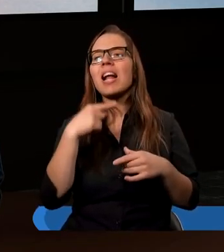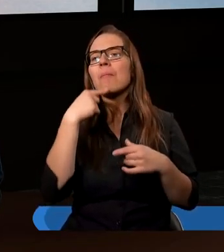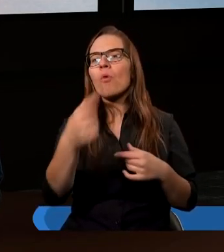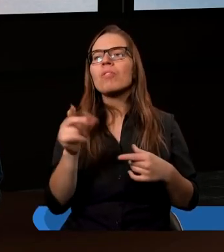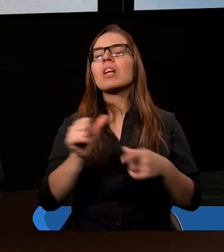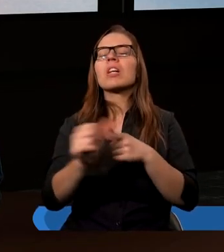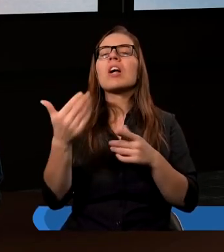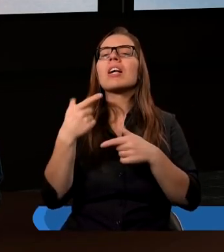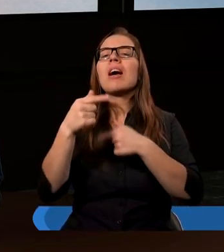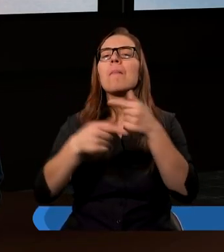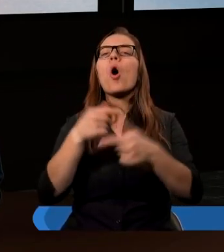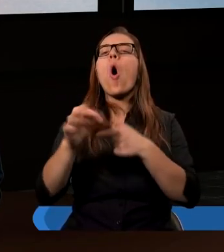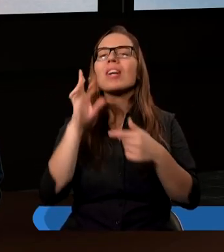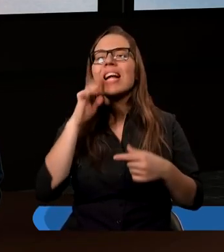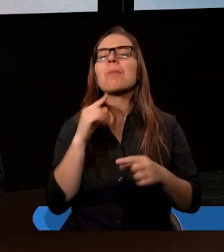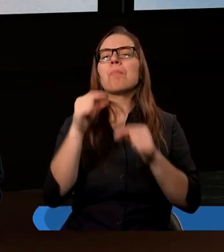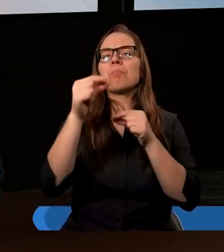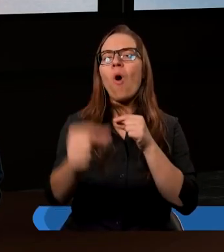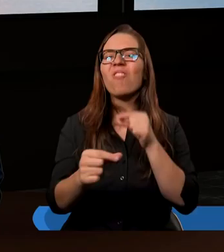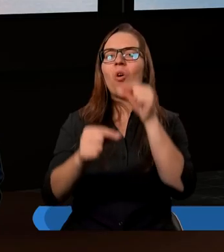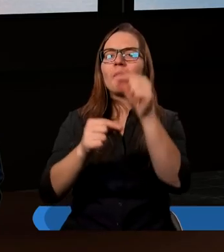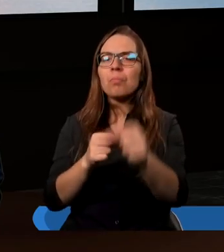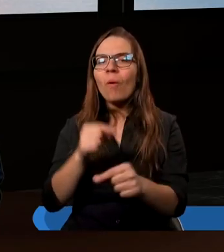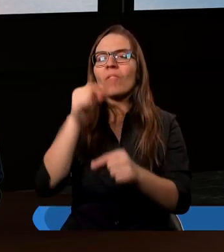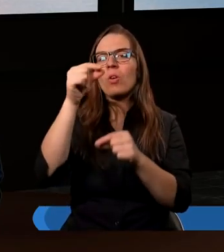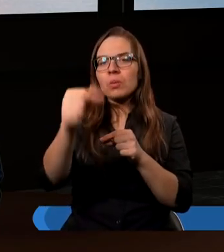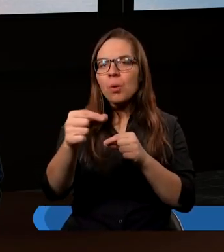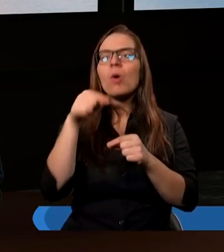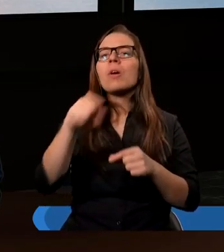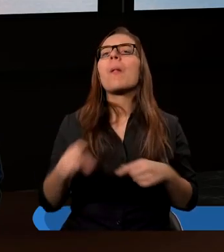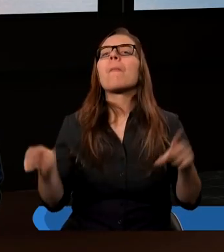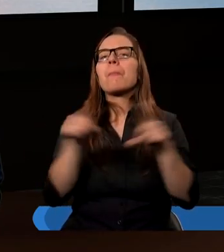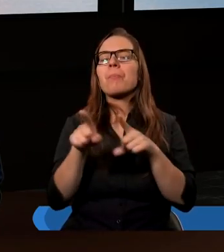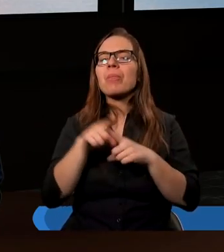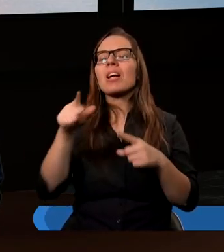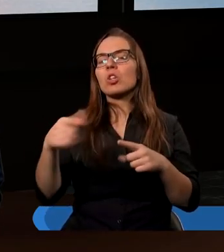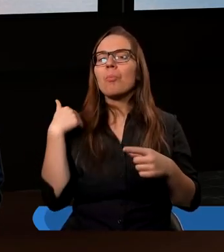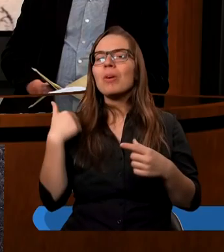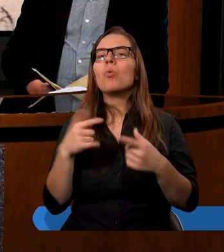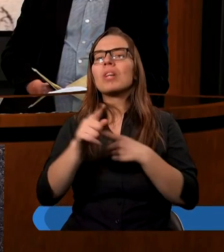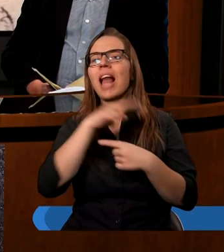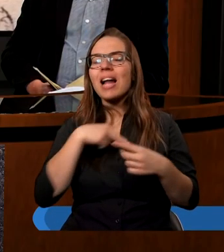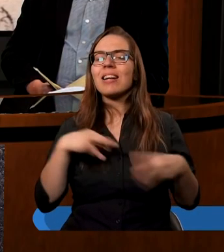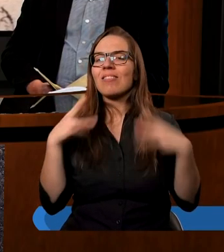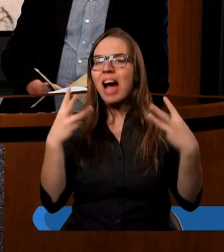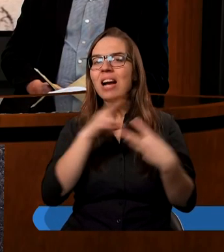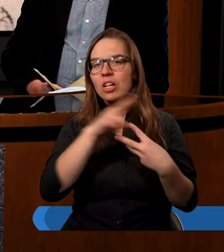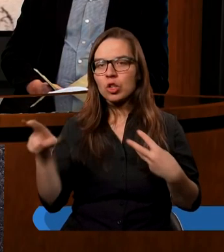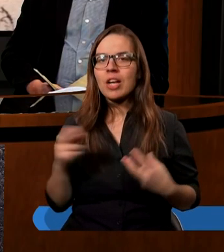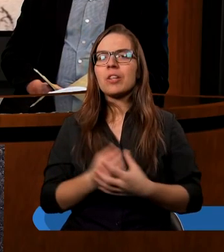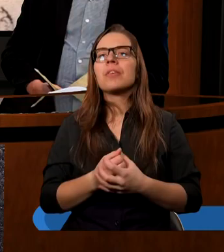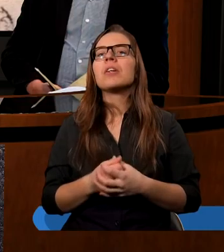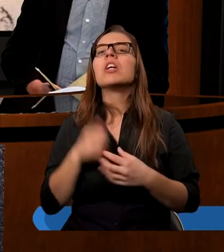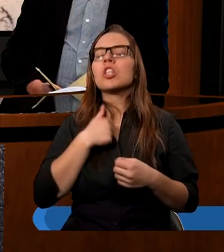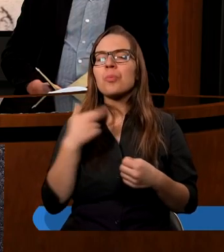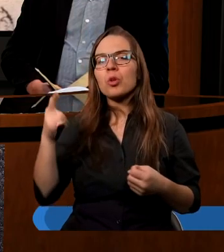ważne jest to, że to jest proces. I żeby tak Bóg sprawił, żeby dla nas był to proces wzrostu. Tak, istotne jest